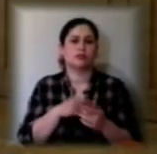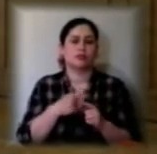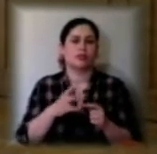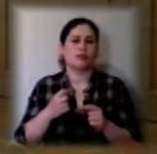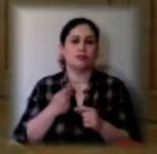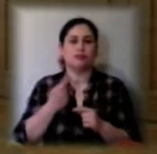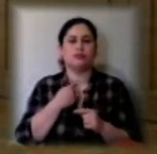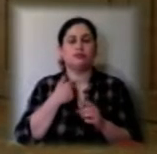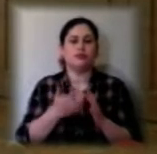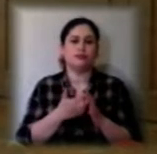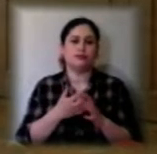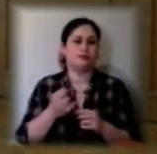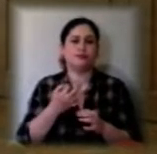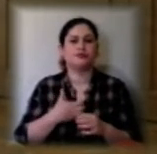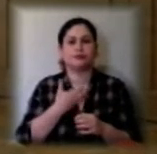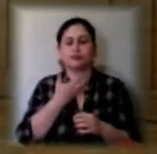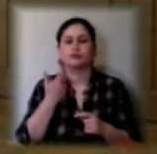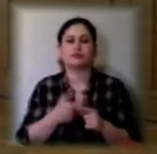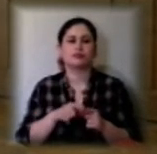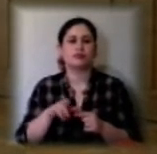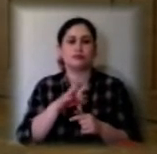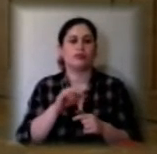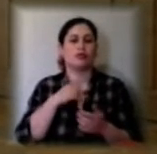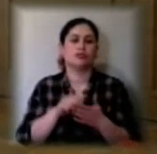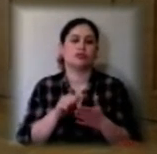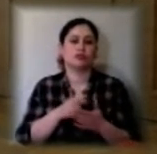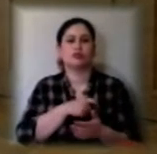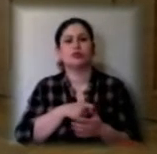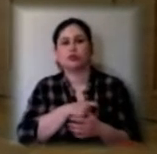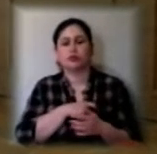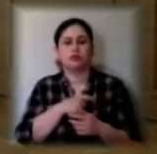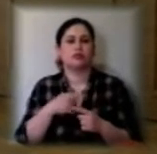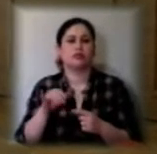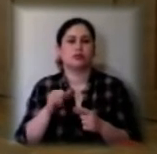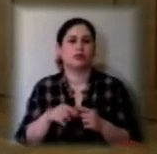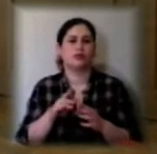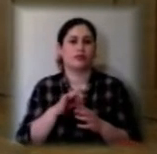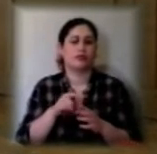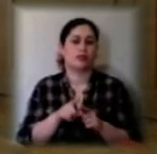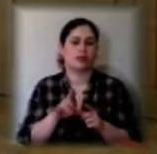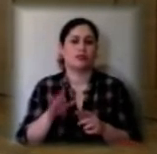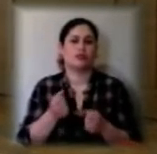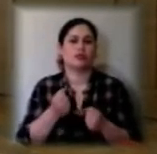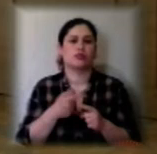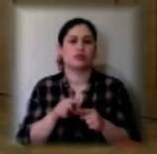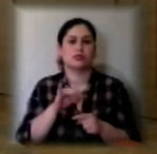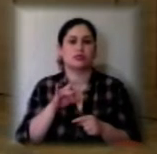не вистачило. Нічого страшного. Я думаю, що ми диступимося до депутатів і попросимо їх, все ж таки, підтримати таку ініціативу.